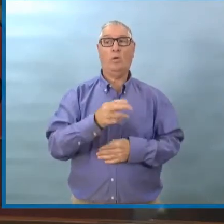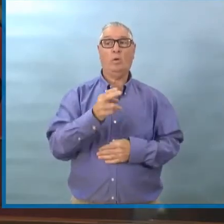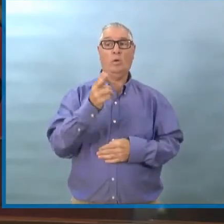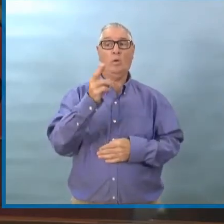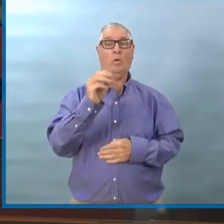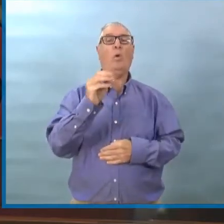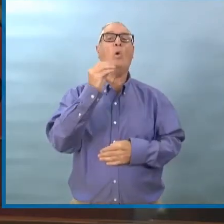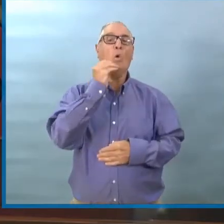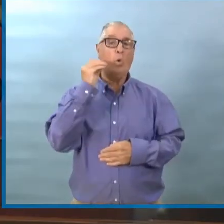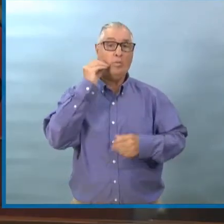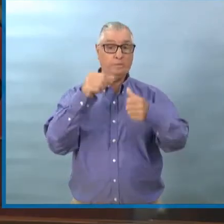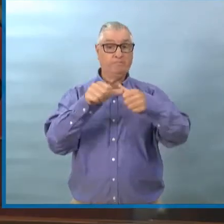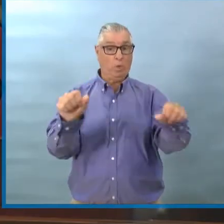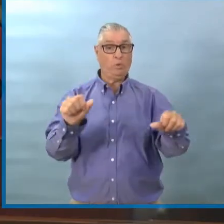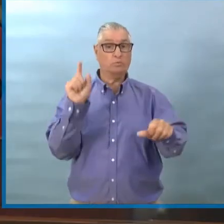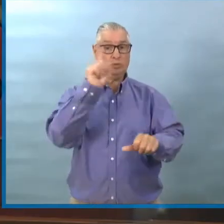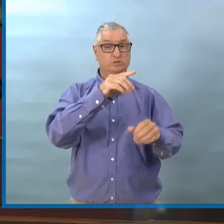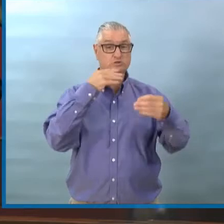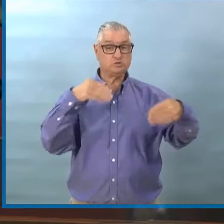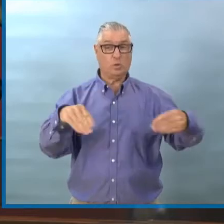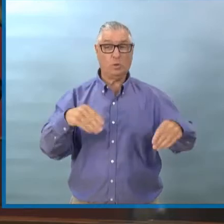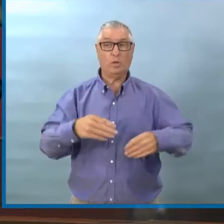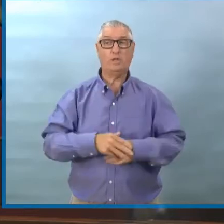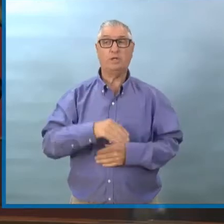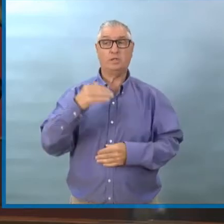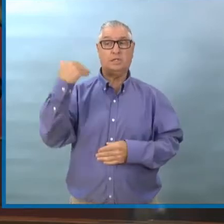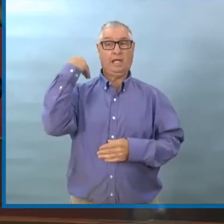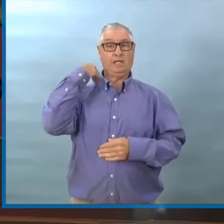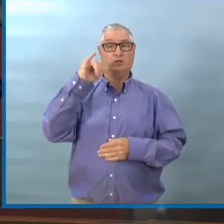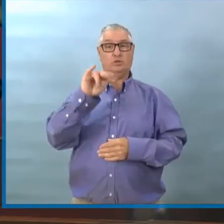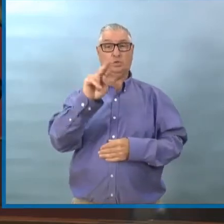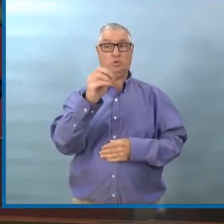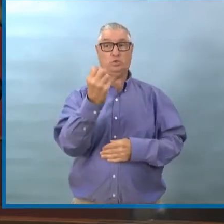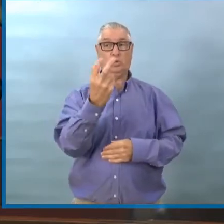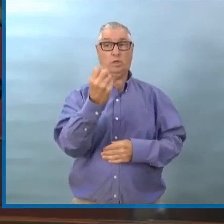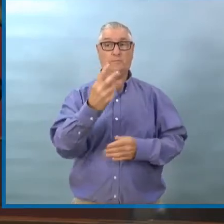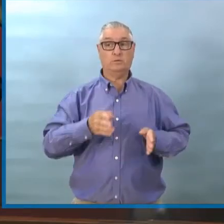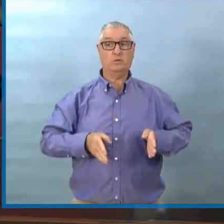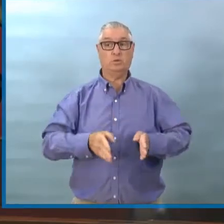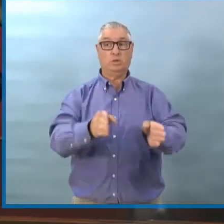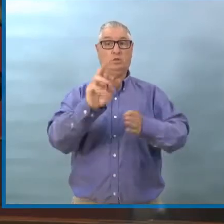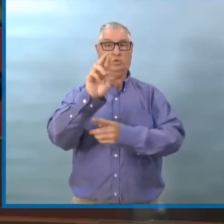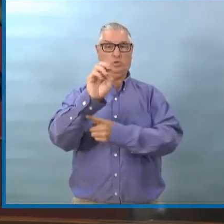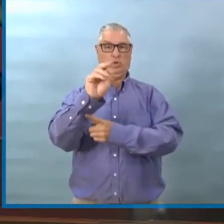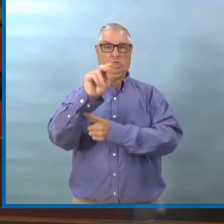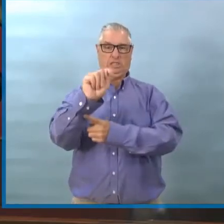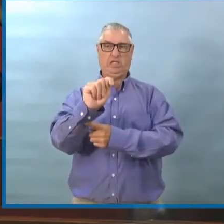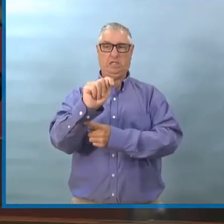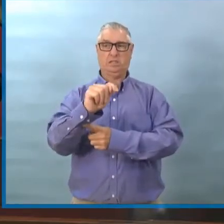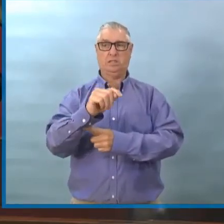le 12 juin, de 8 heures du matin à 9 heures du matin,